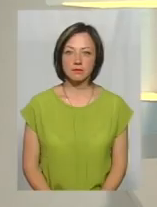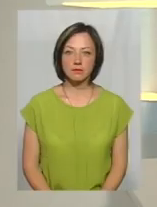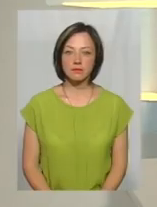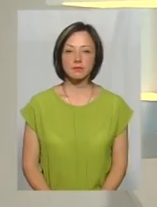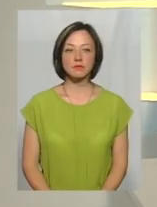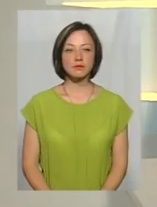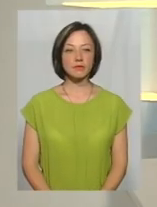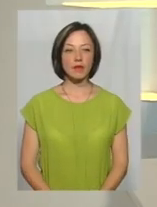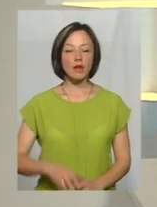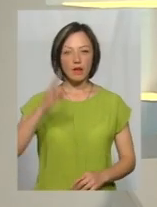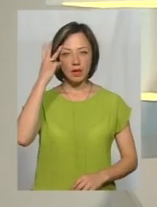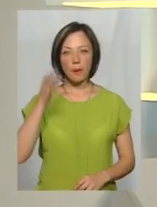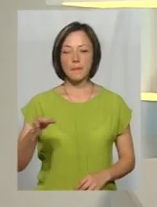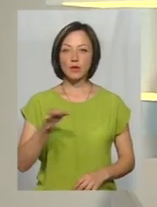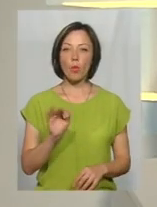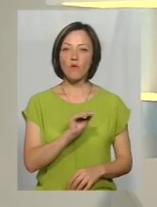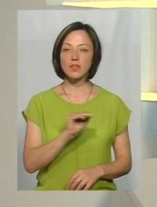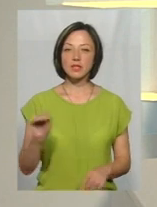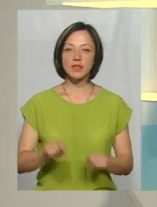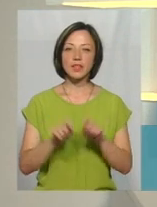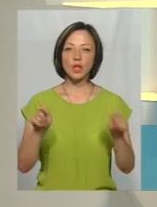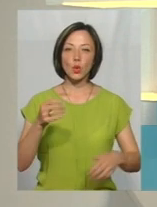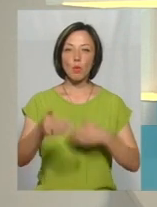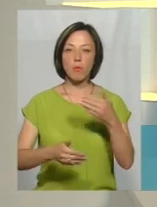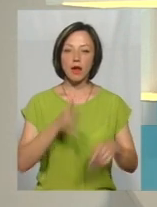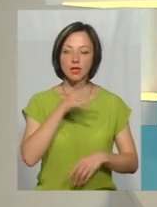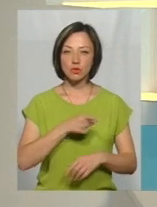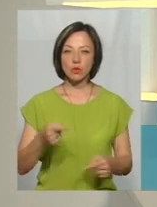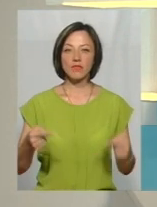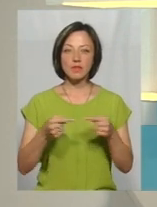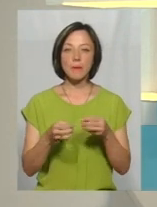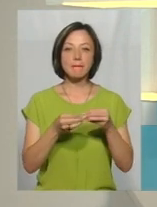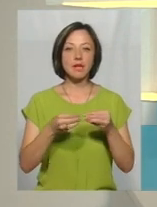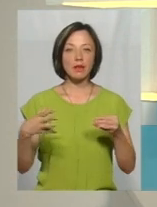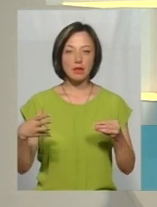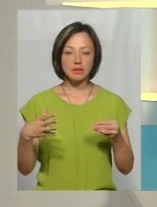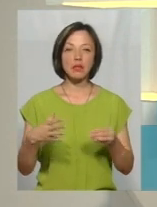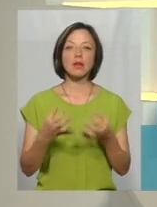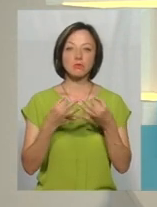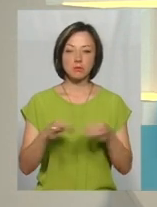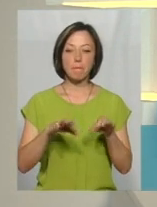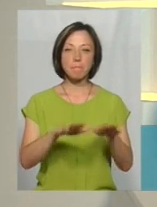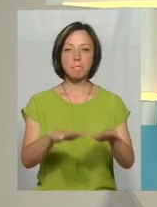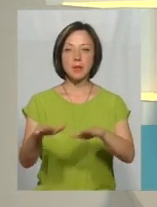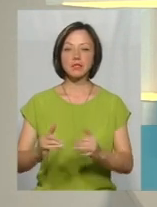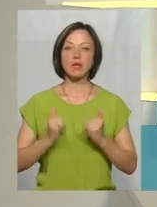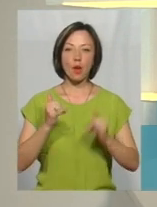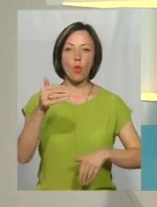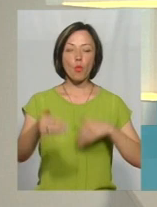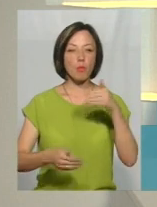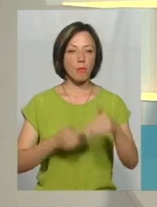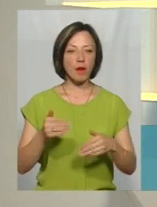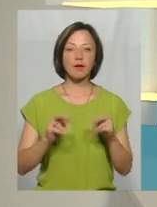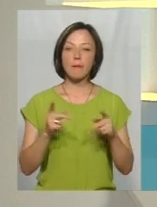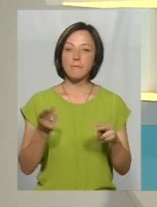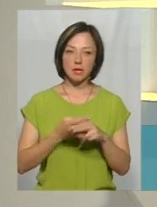На Хмельниччині офіційно відкрито купальний сезон. Цьогоріч визначено 15 санкціонованих місць для купання. Наскільки вони